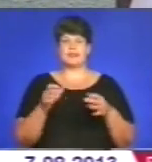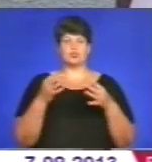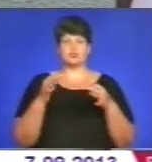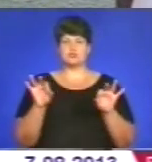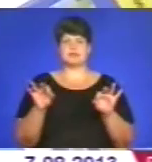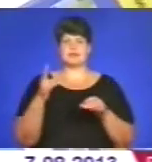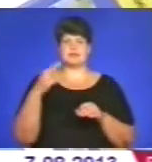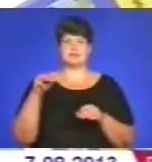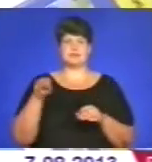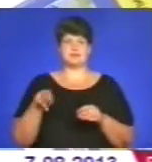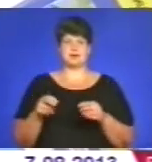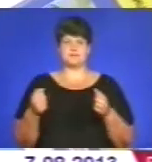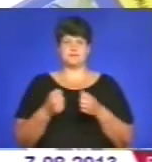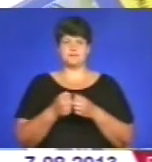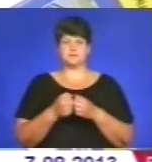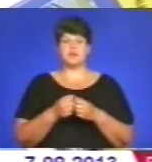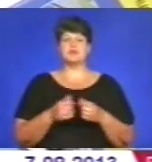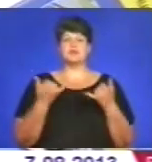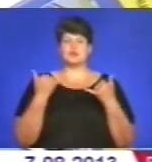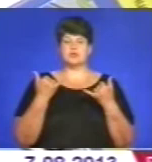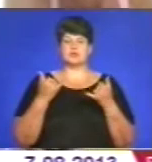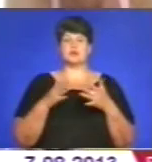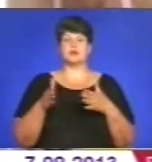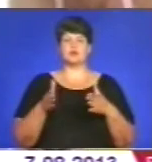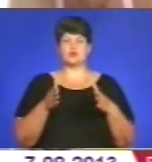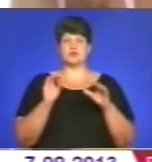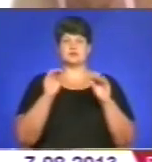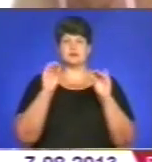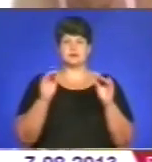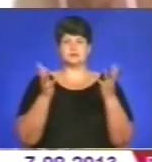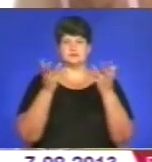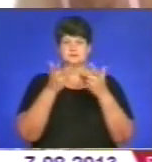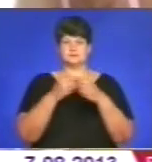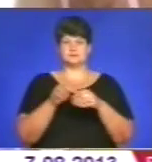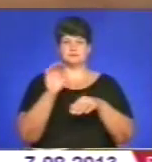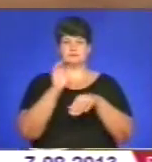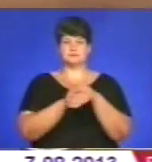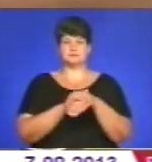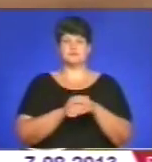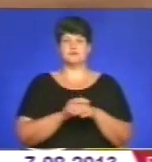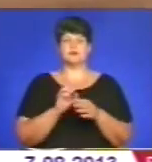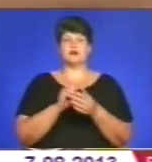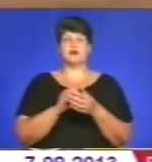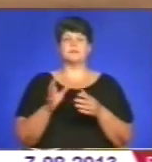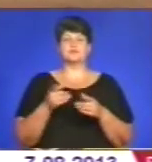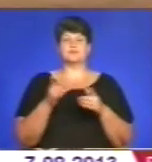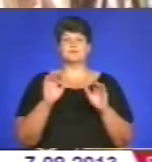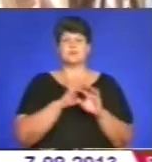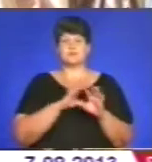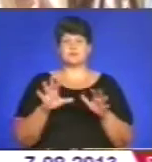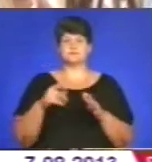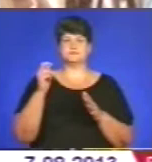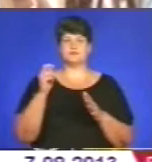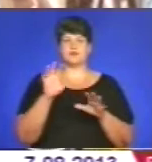ДТП. Сьогодні на дорогах встановлюють приладдя для автоматичної фіксації. Щоб знизити рівень впливу людського фактора,